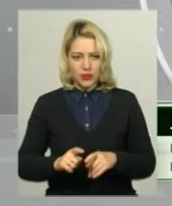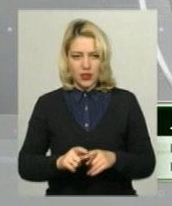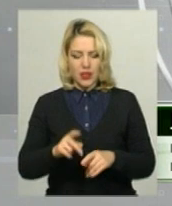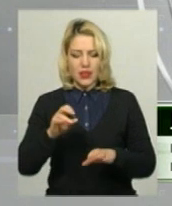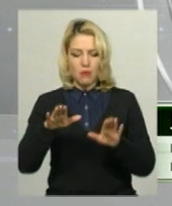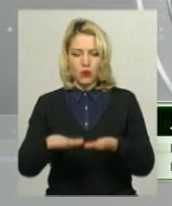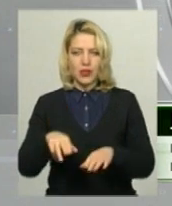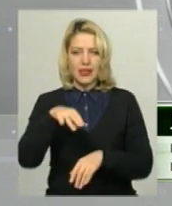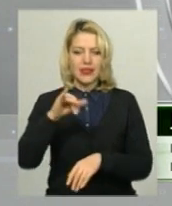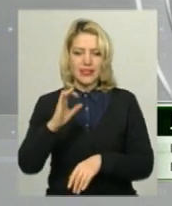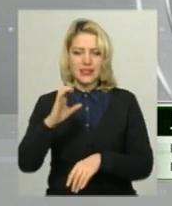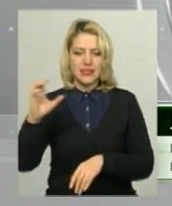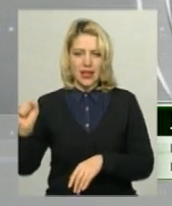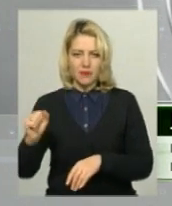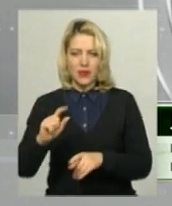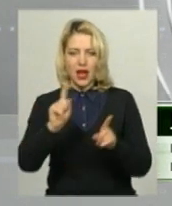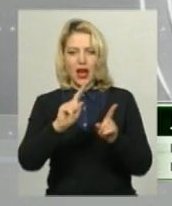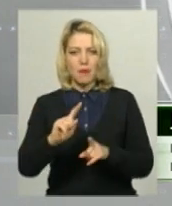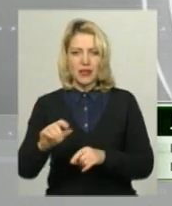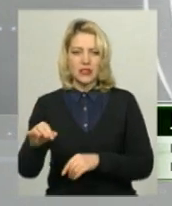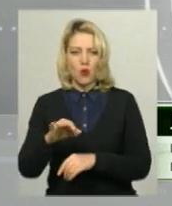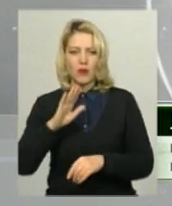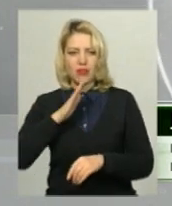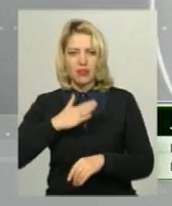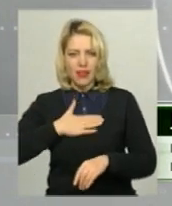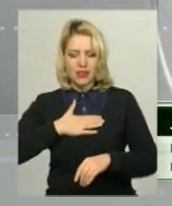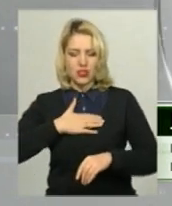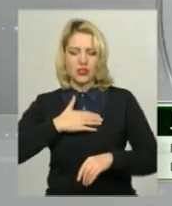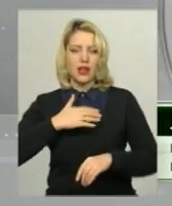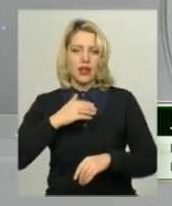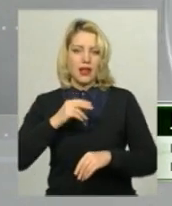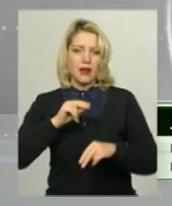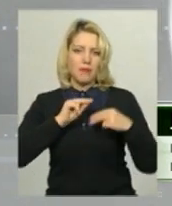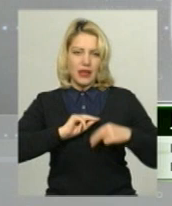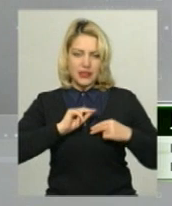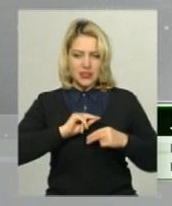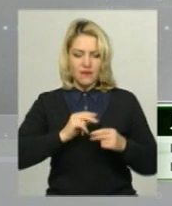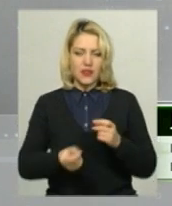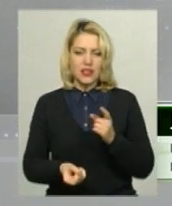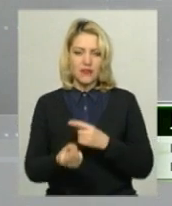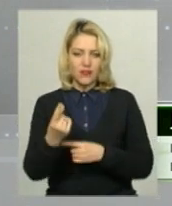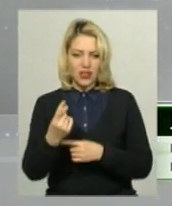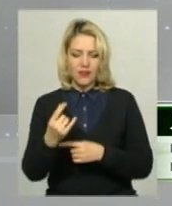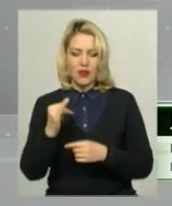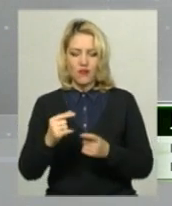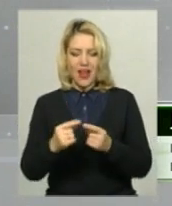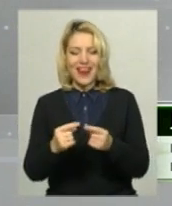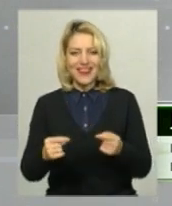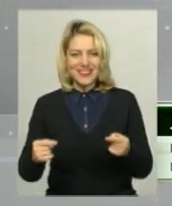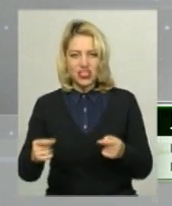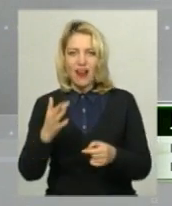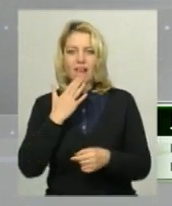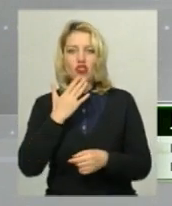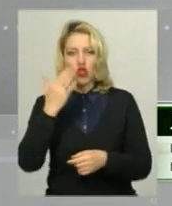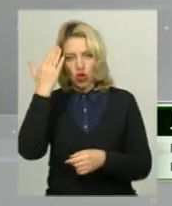пропуску ТИСа, Закарпатська область, наші оперативники, спецслужби виявили в речах іноземця такі